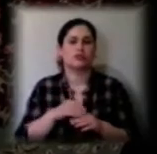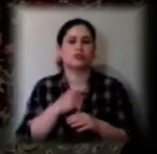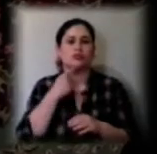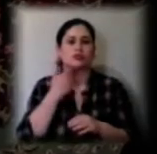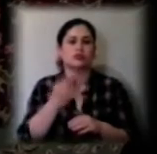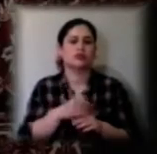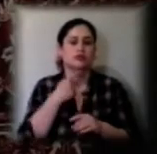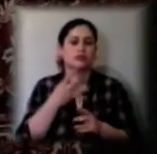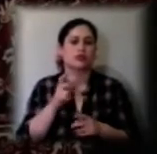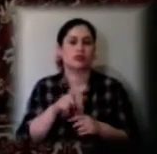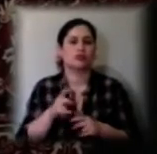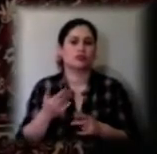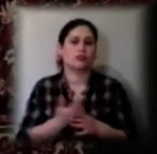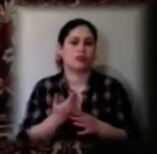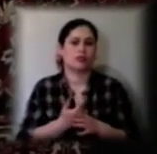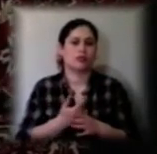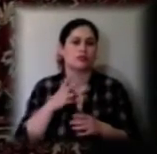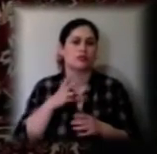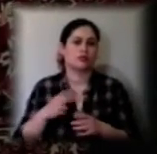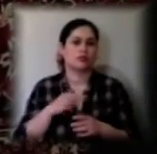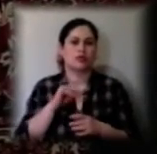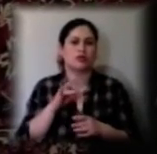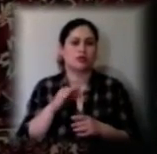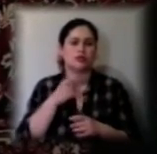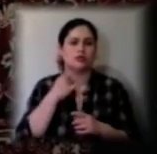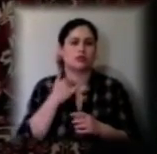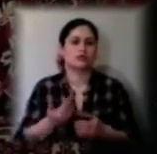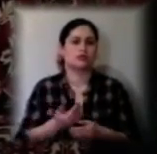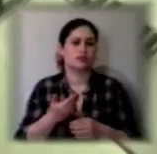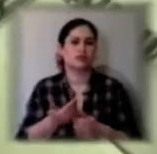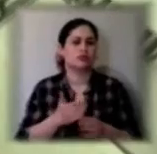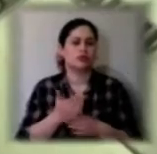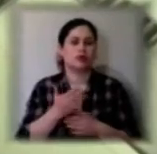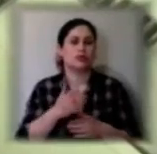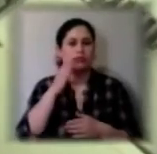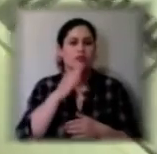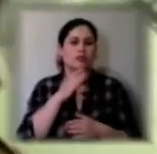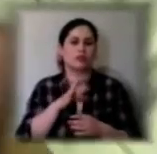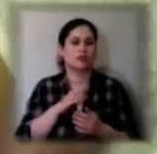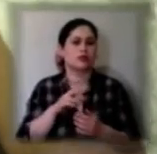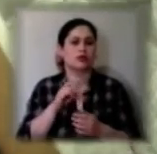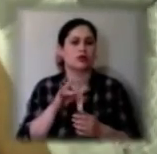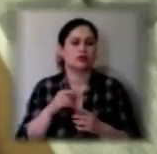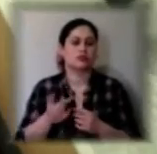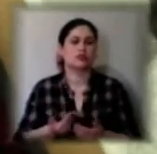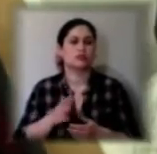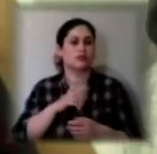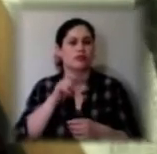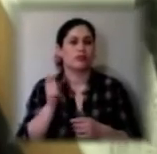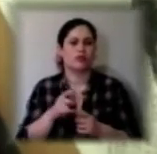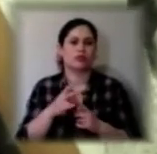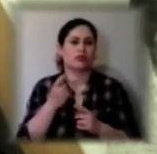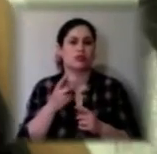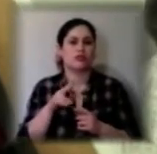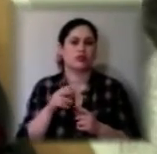треба допомагати. Донька Лариса говорить, життєвий шлях її батька був тернистим. Він пережив війну та не одну владу, але не